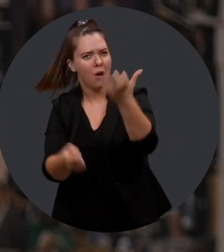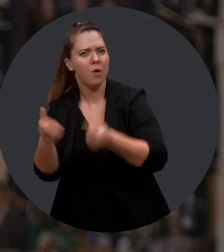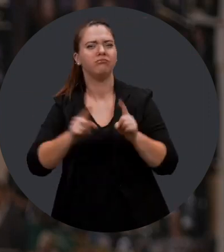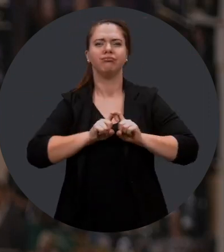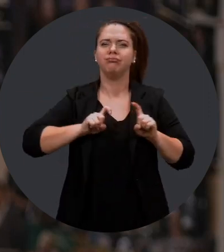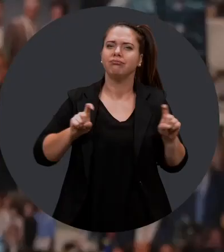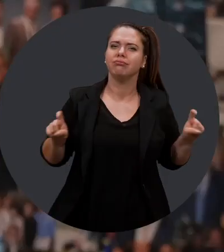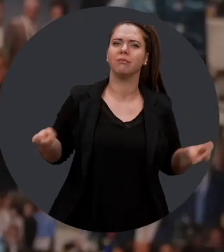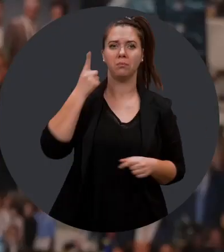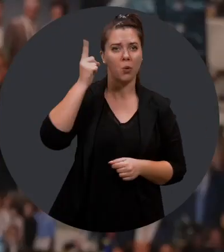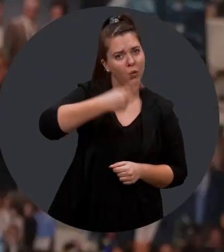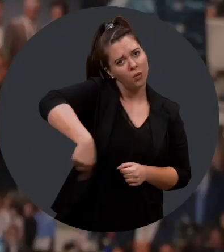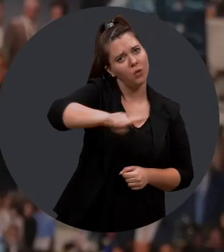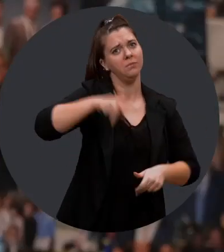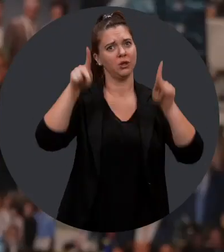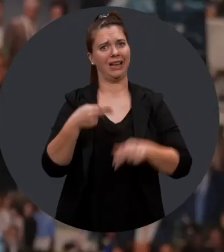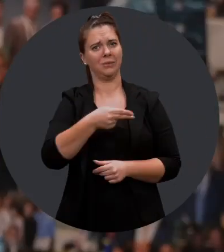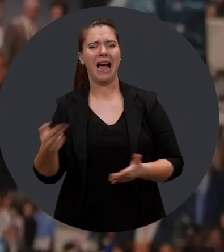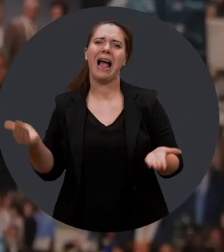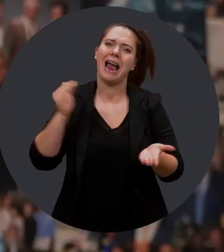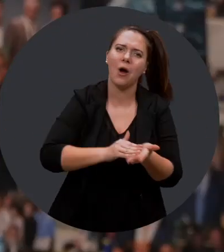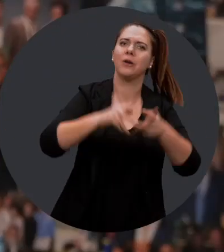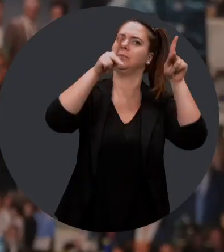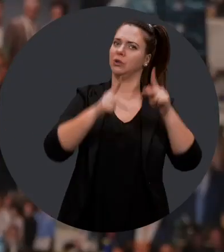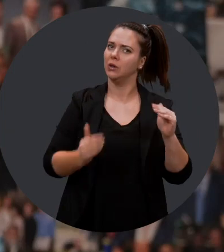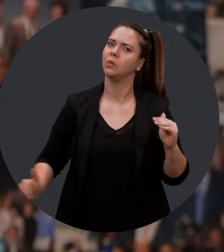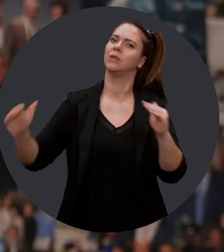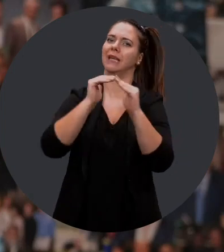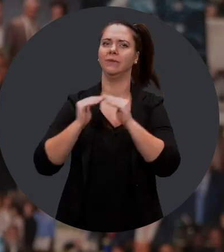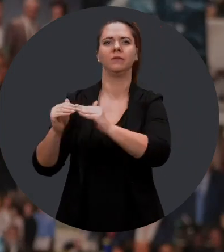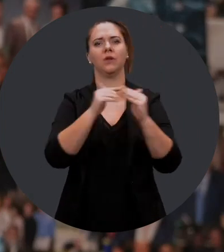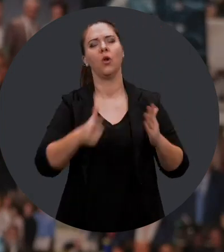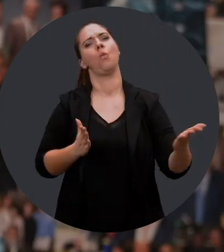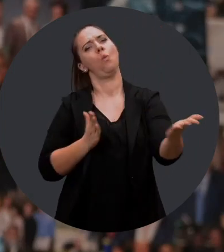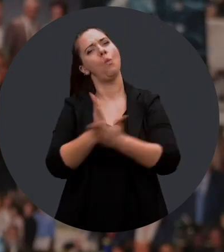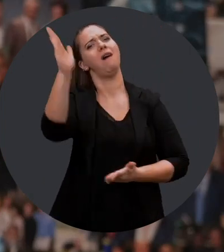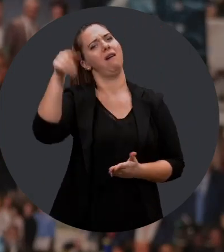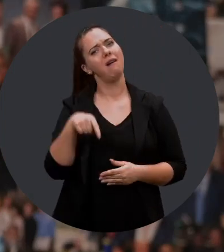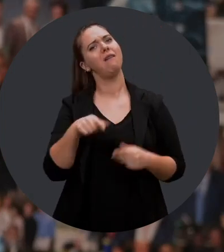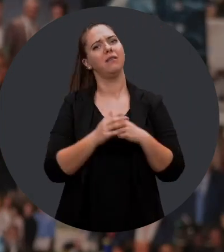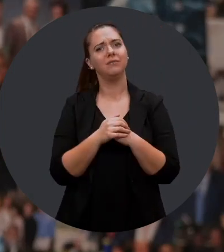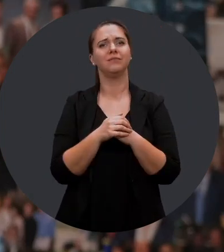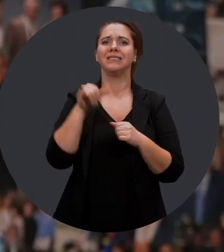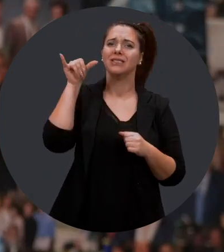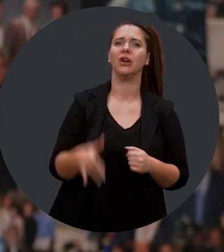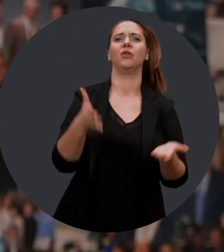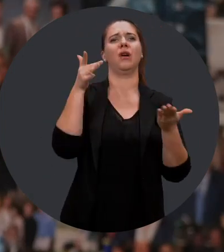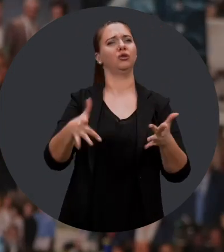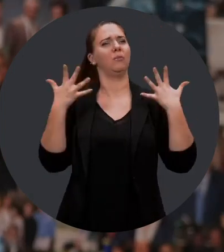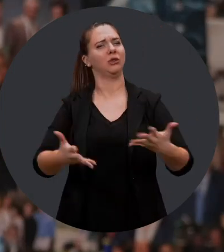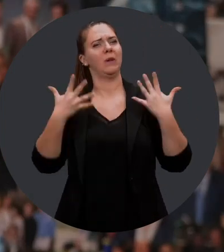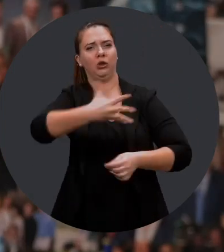et de donner. Il y a encore tant à faire pour que les personnes handicapées aient droit à une vie de citoyen à part entière.